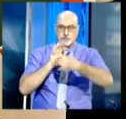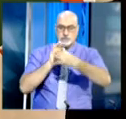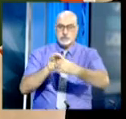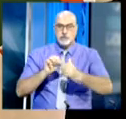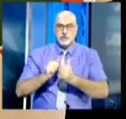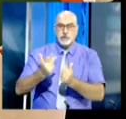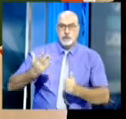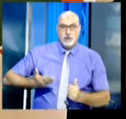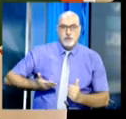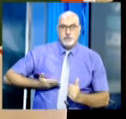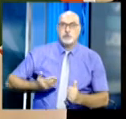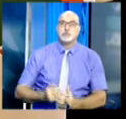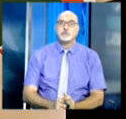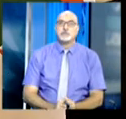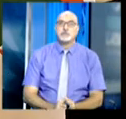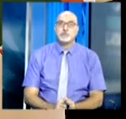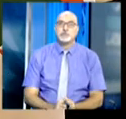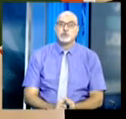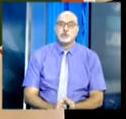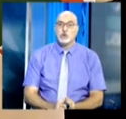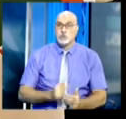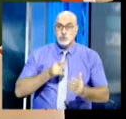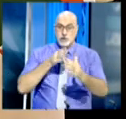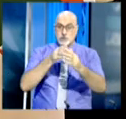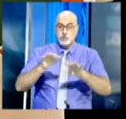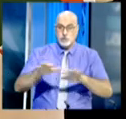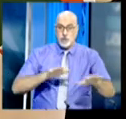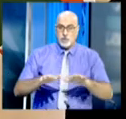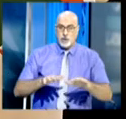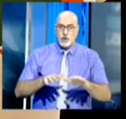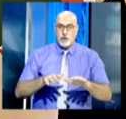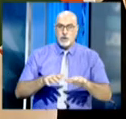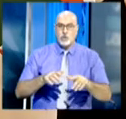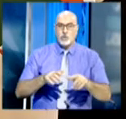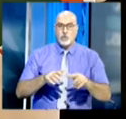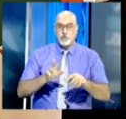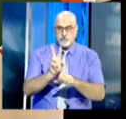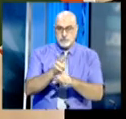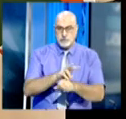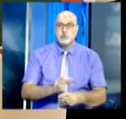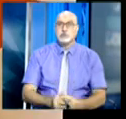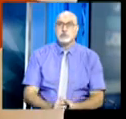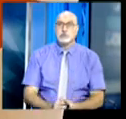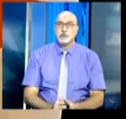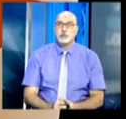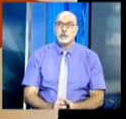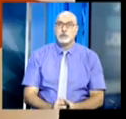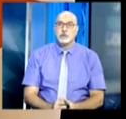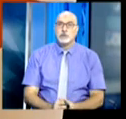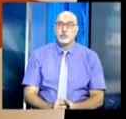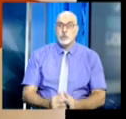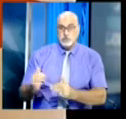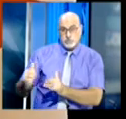المجاريين لضمان التحذير الأمثل لهذا الاستحقاق الهام بغية الوصول معا إلى